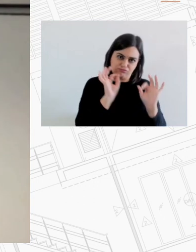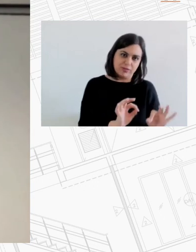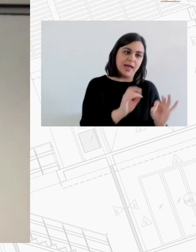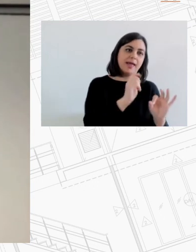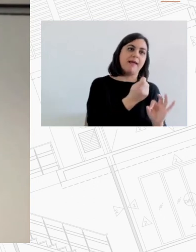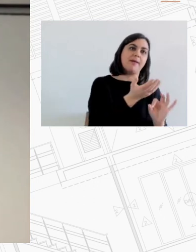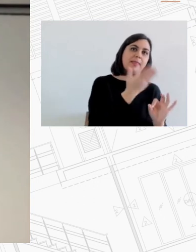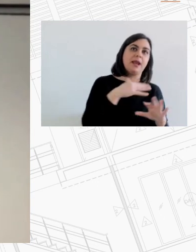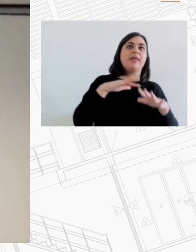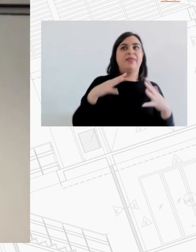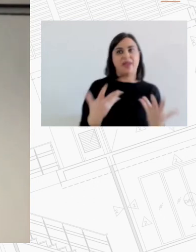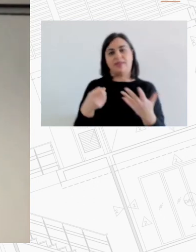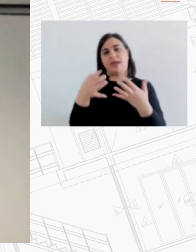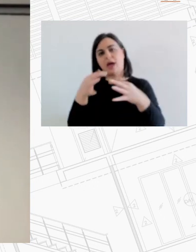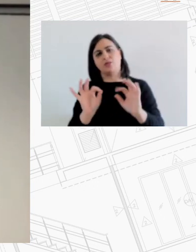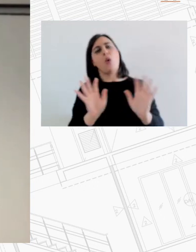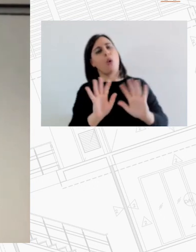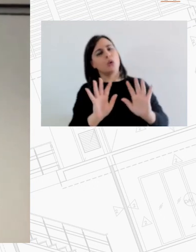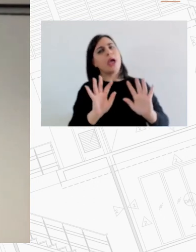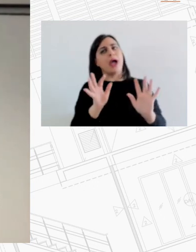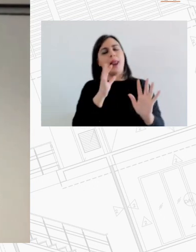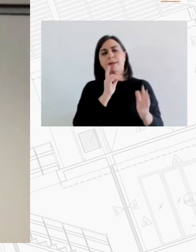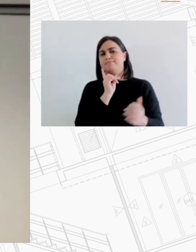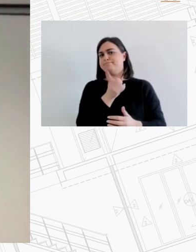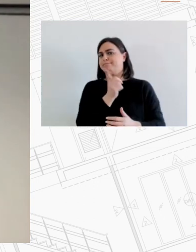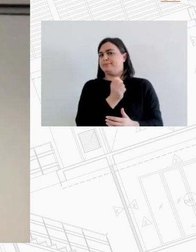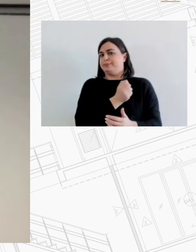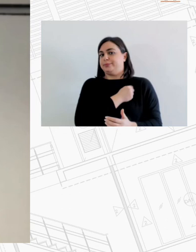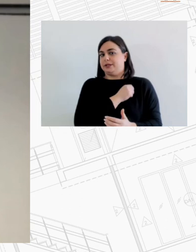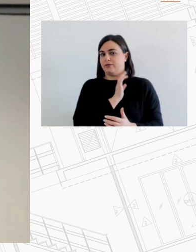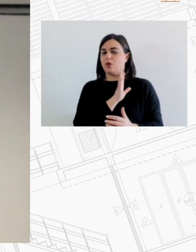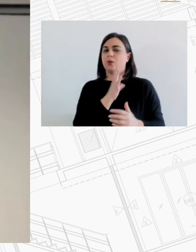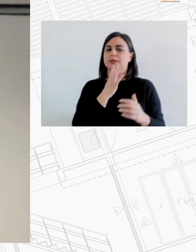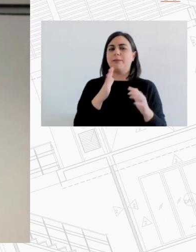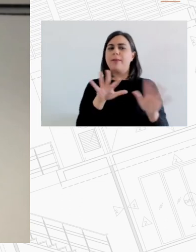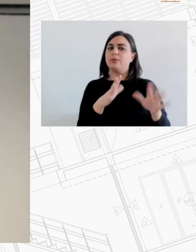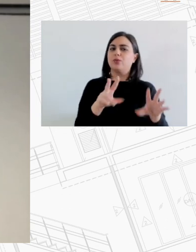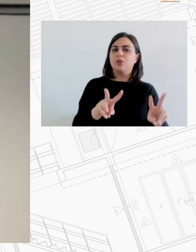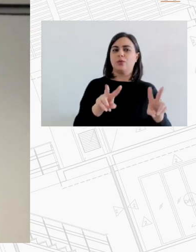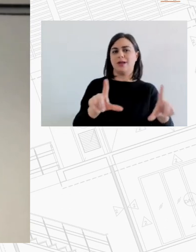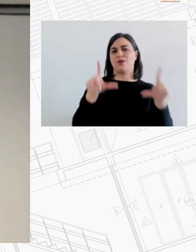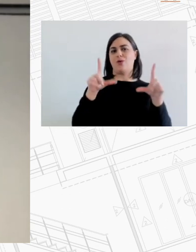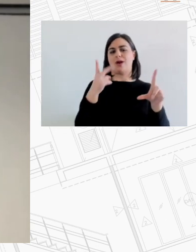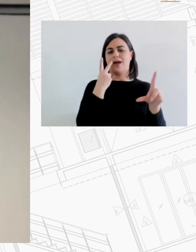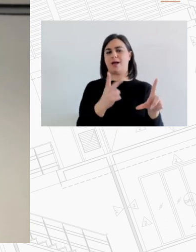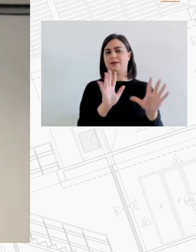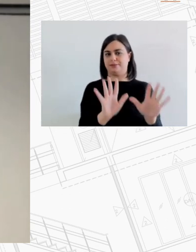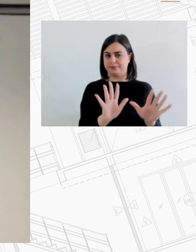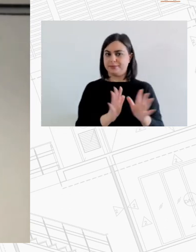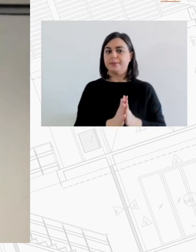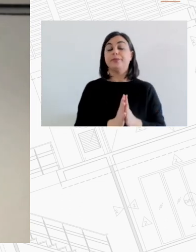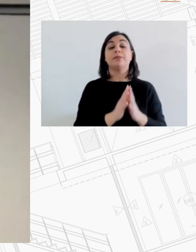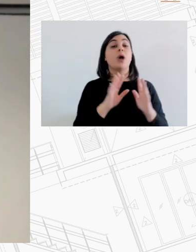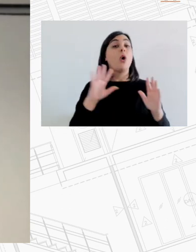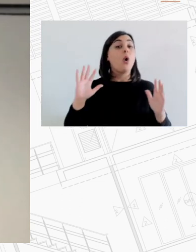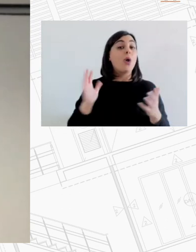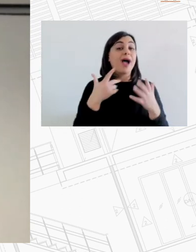βαθμό θεωρήσαμε ότι μπορεί να προσεγγίσουμε με αυτόν τον τρόπο ένα μέρος των κοινών κατοικιών να έχουμε μια τάξη μεγέθος τελος πάντων δεν ήταν όλα επίσης κατοικίες πρέπει να το πούμε και